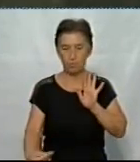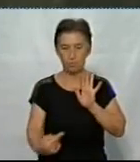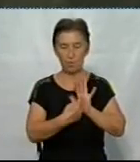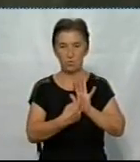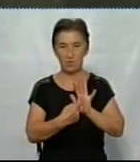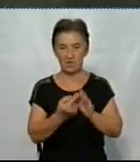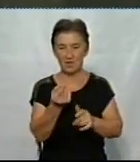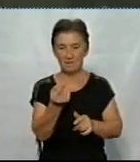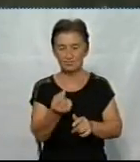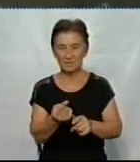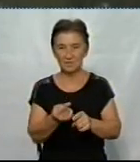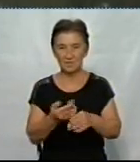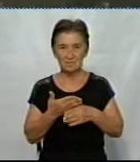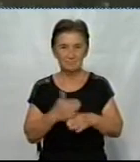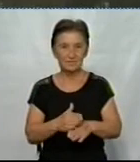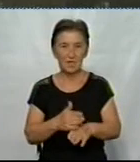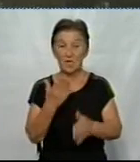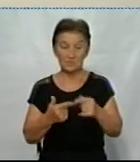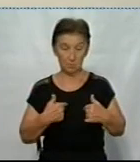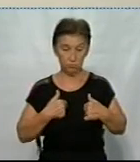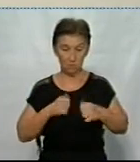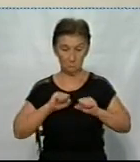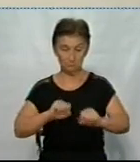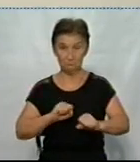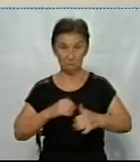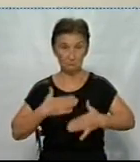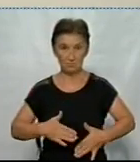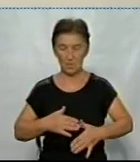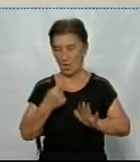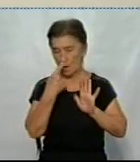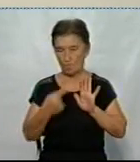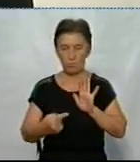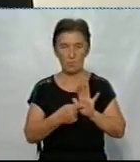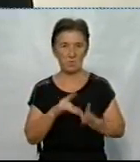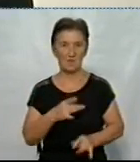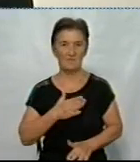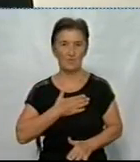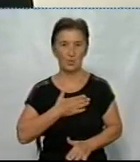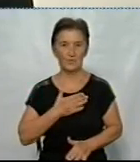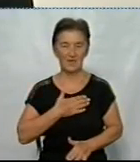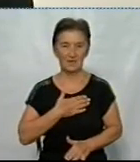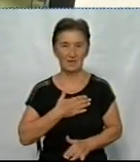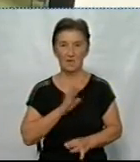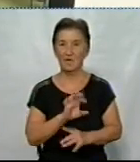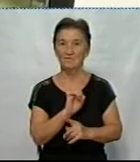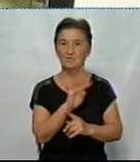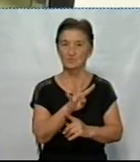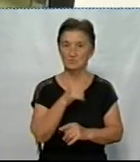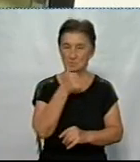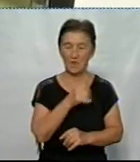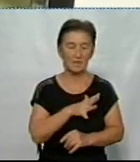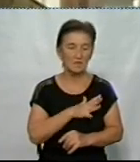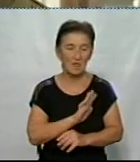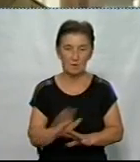осколок, який, якщо б не цей бронежилет, він би потрапив безпосередньо в груди. Каже, у 2014-му не був